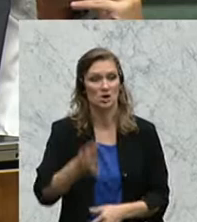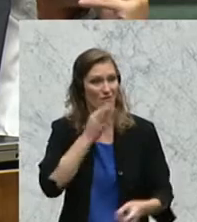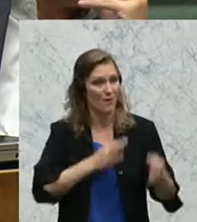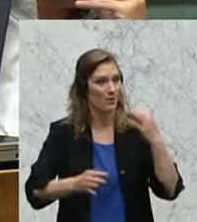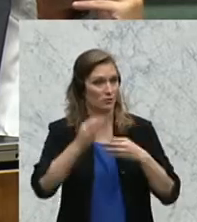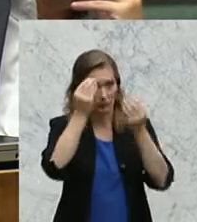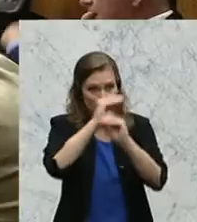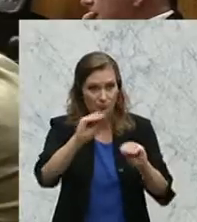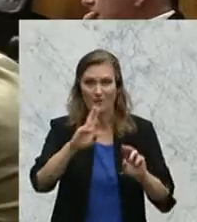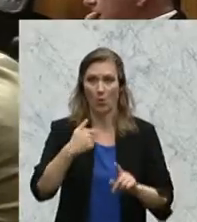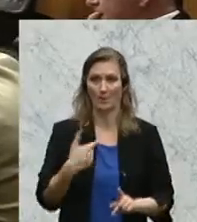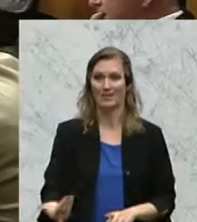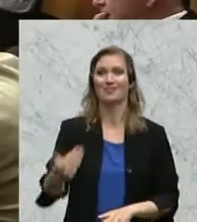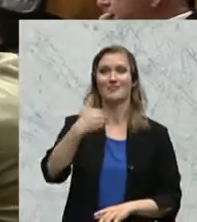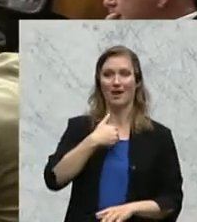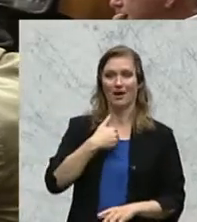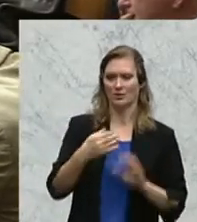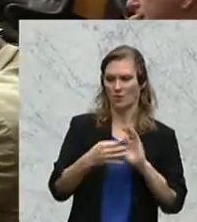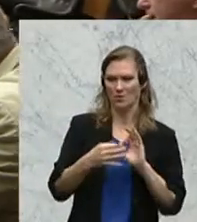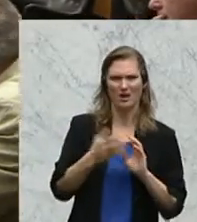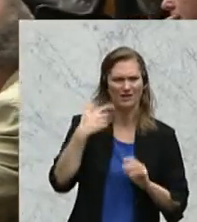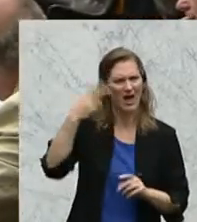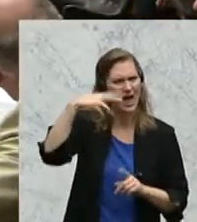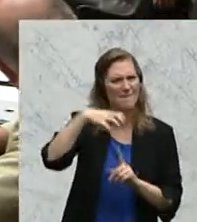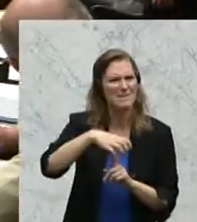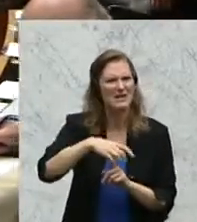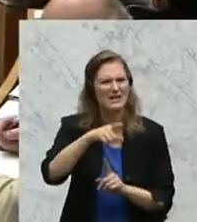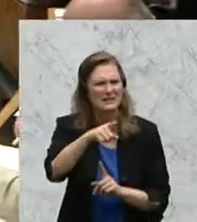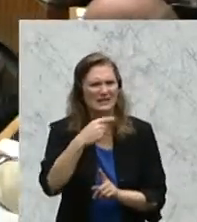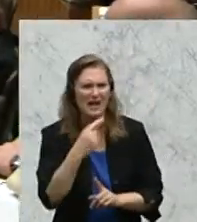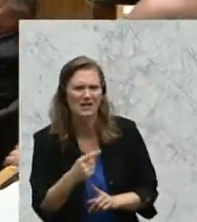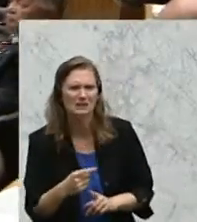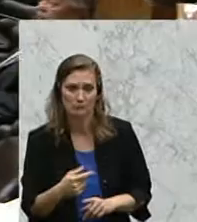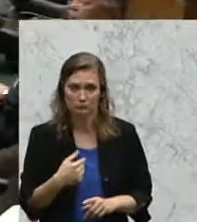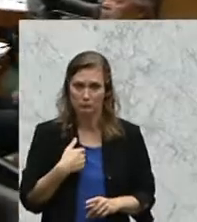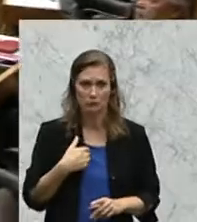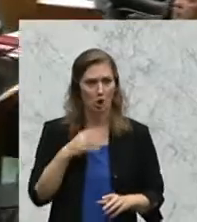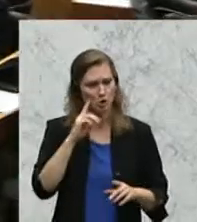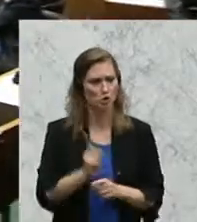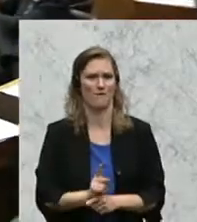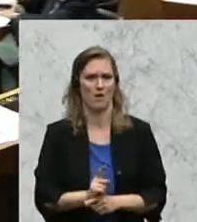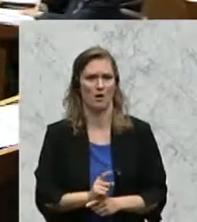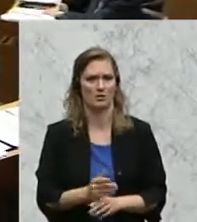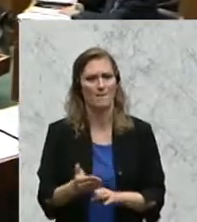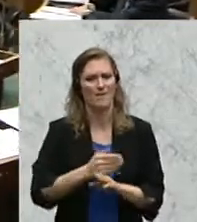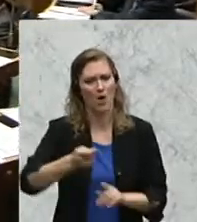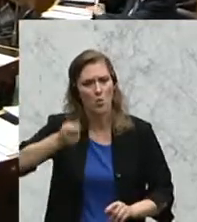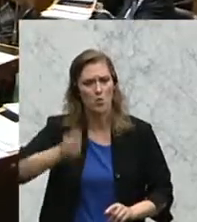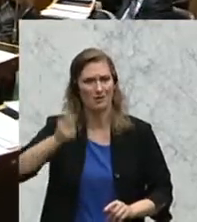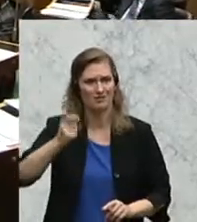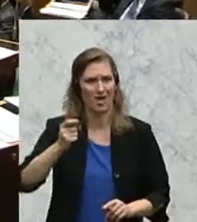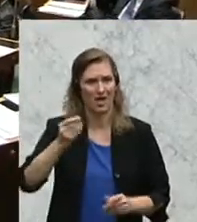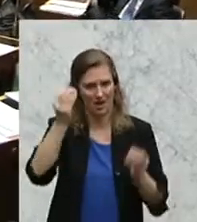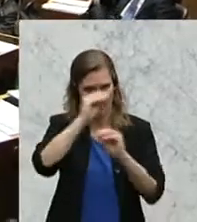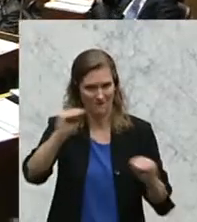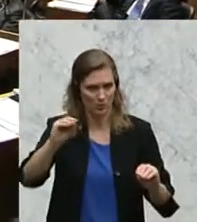direkt angesprochen worden bin vom Herrn Pilz, Herr Pilz, ich habe sofort noch vor der Urteilsverkündung im Telekom-Prozess,